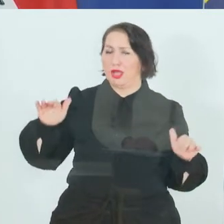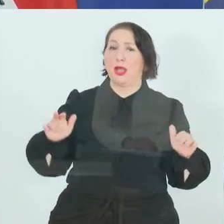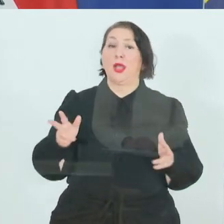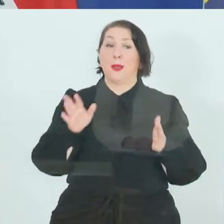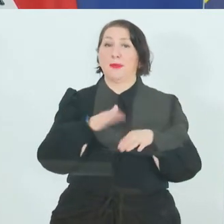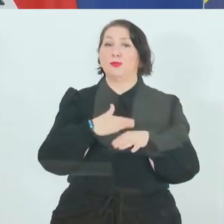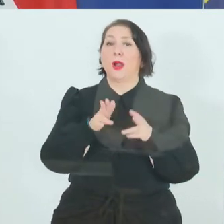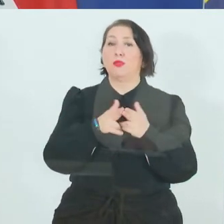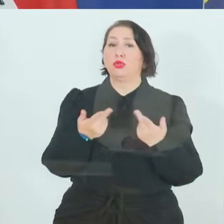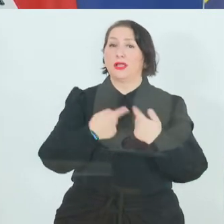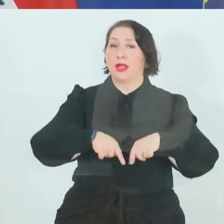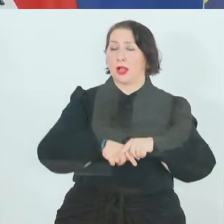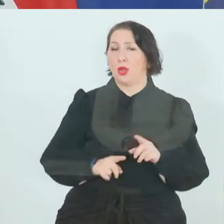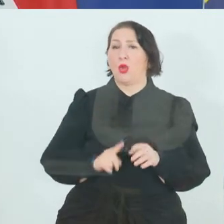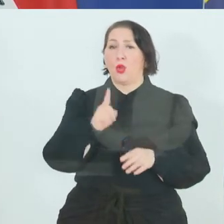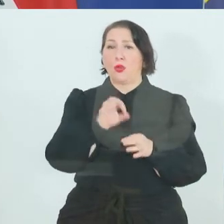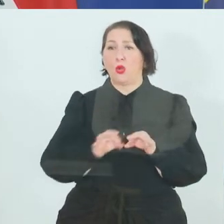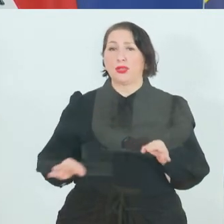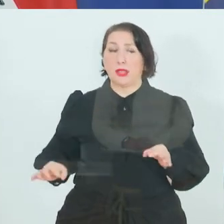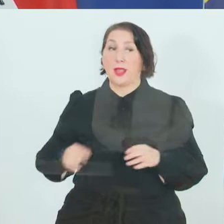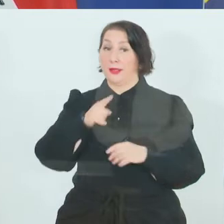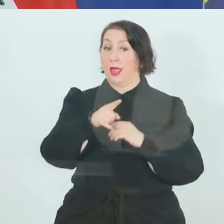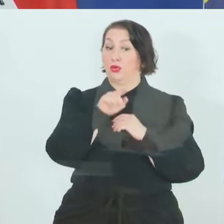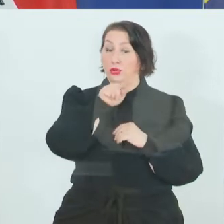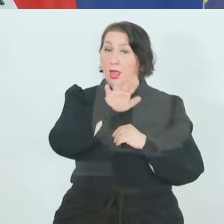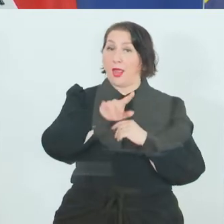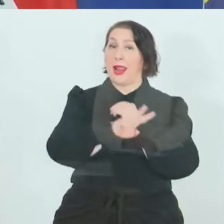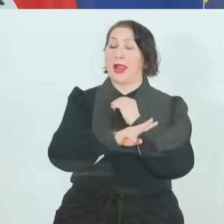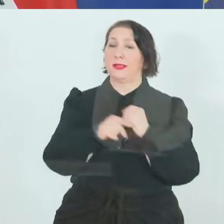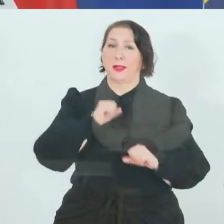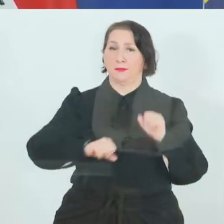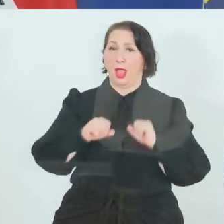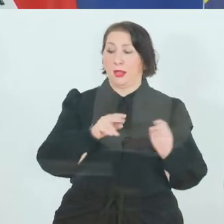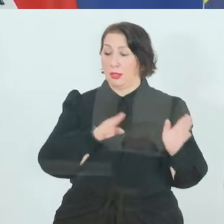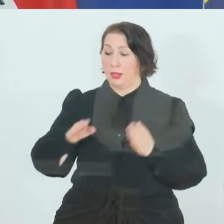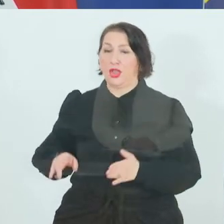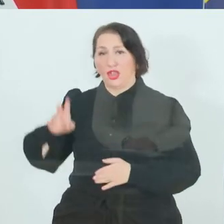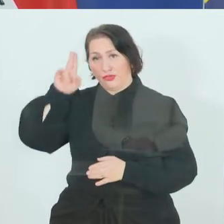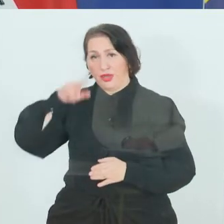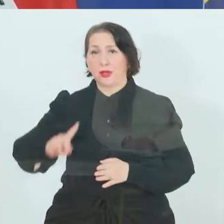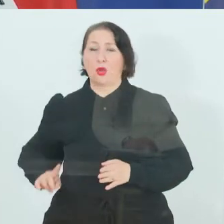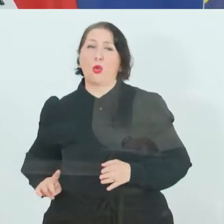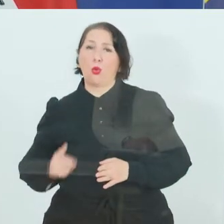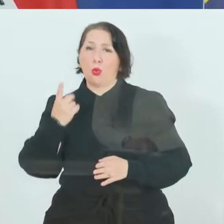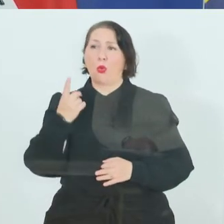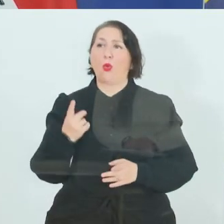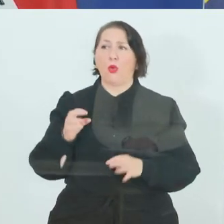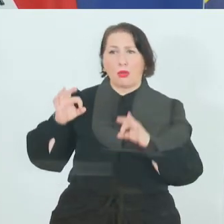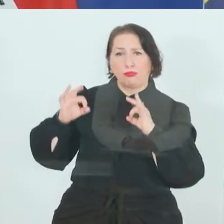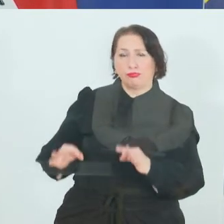Oberösterreich zum Beispiel einen Lehrlingsmangel haben und in Wien haben wir eine sehr hohe reale